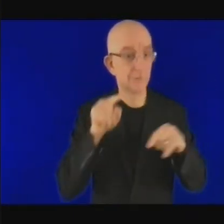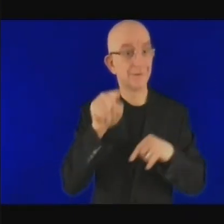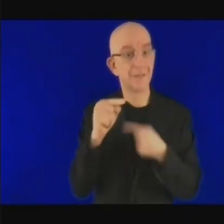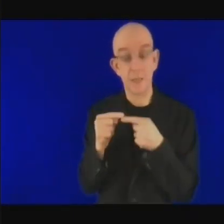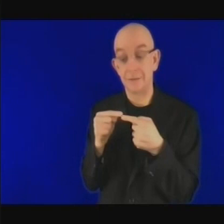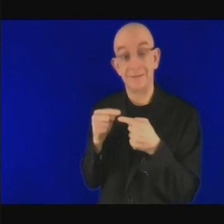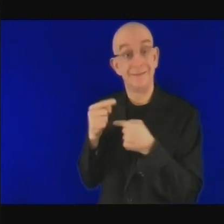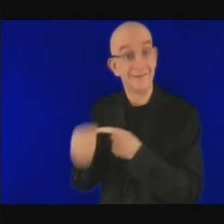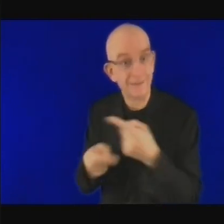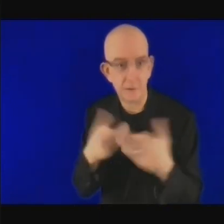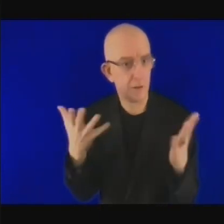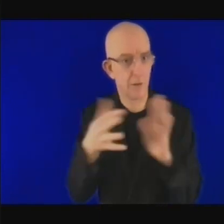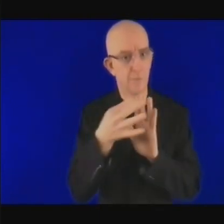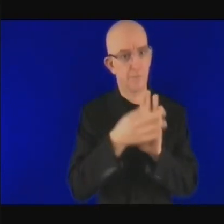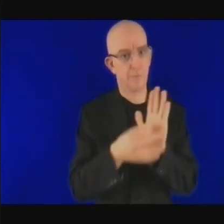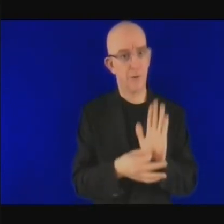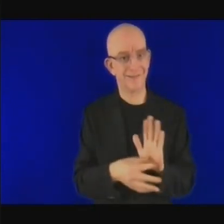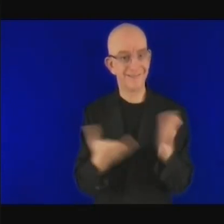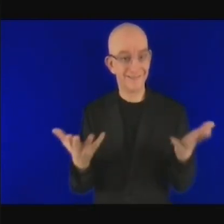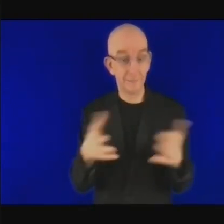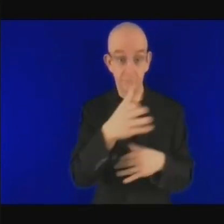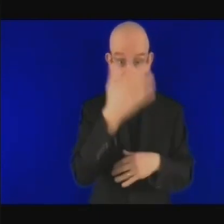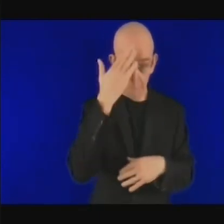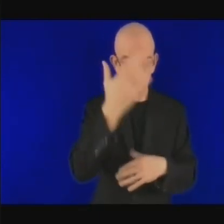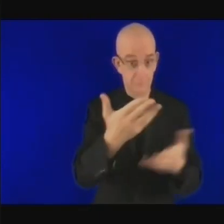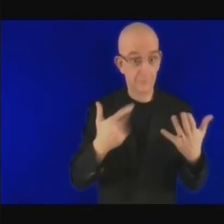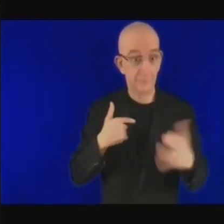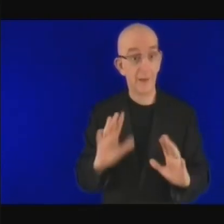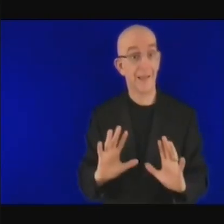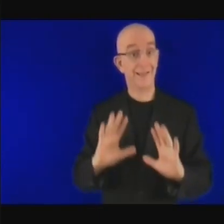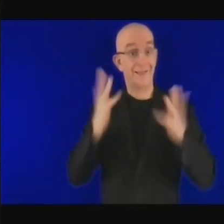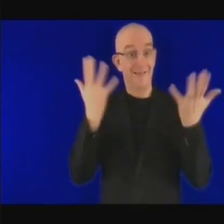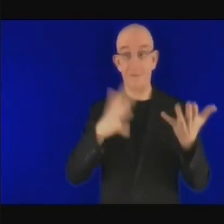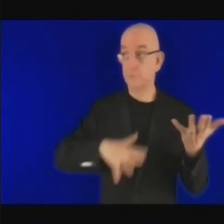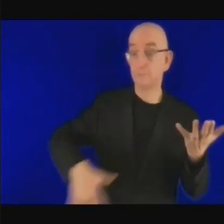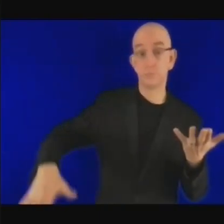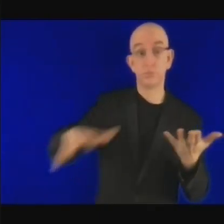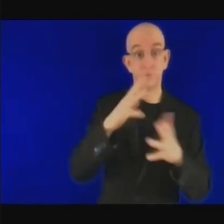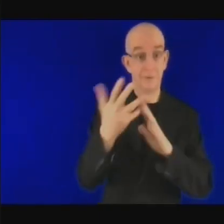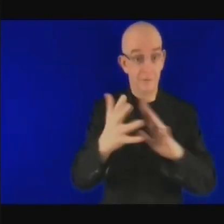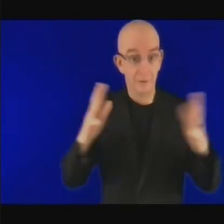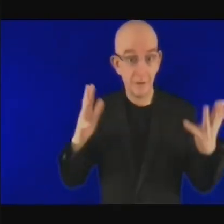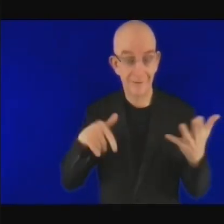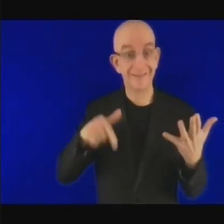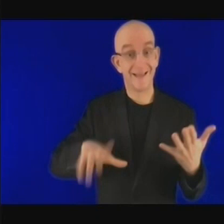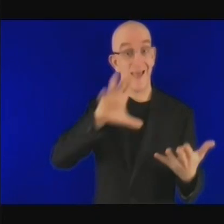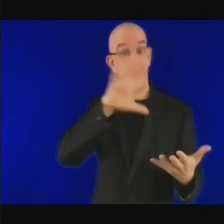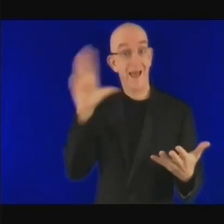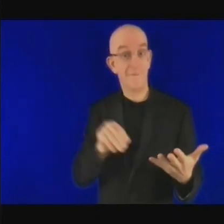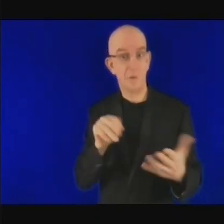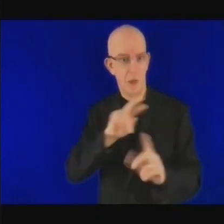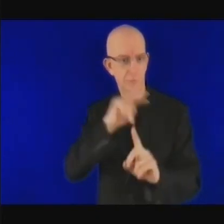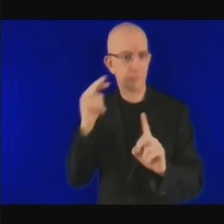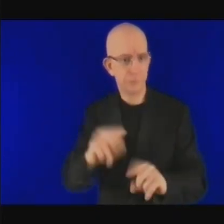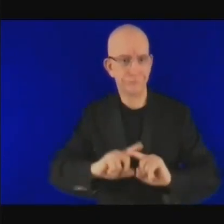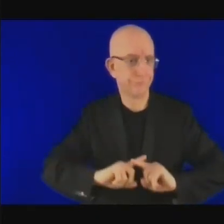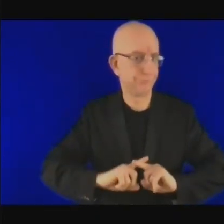dans un contexte en Afrique en tout cas où les gouvernements changent les personnes changent